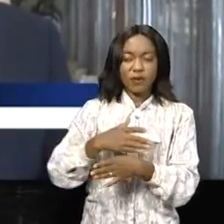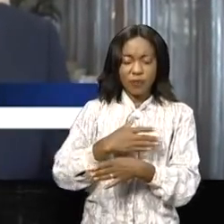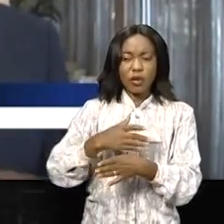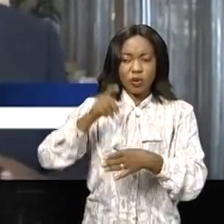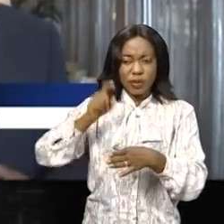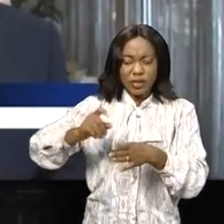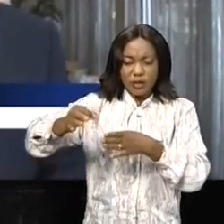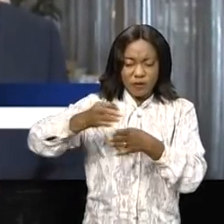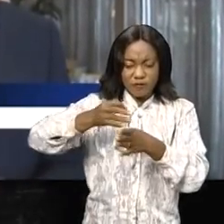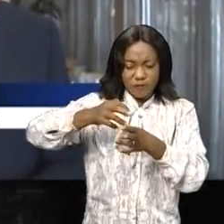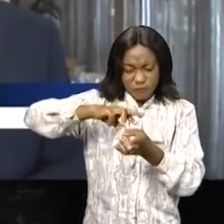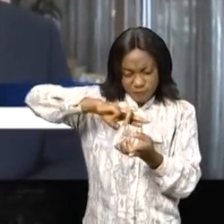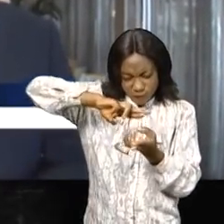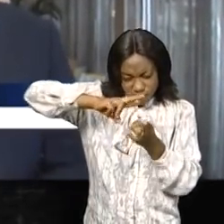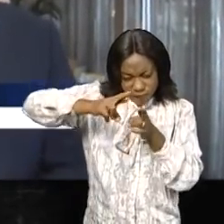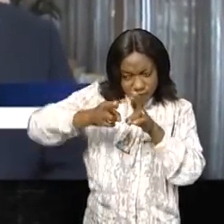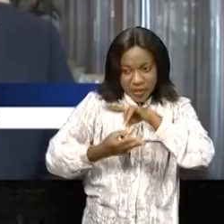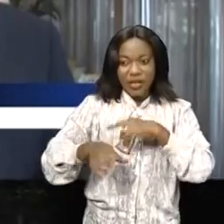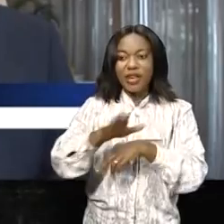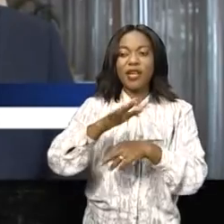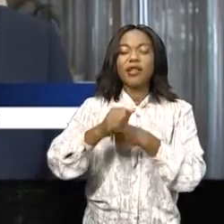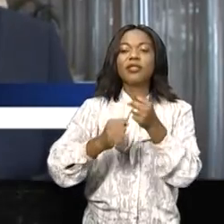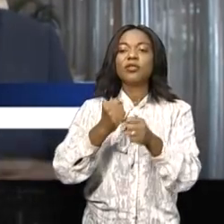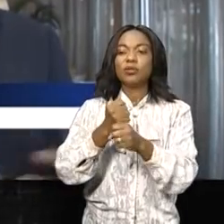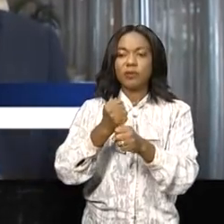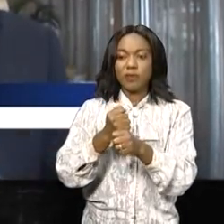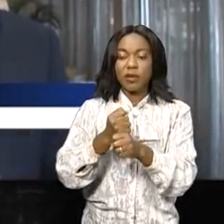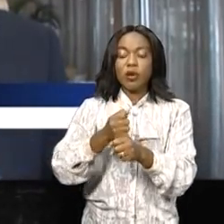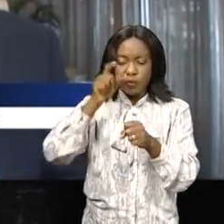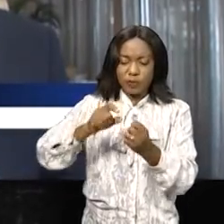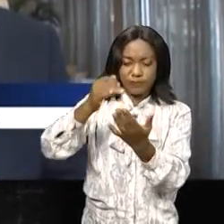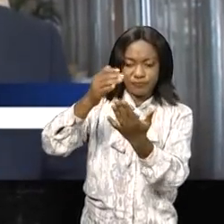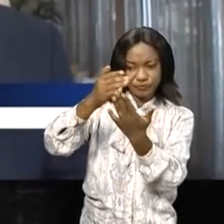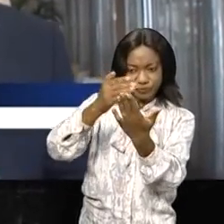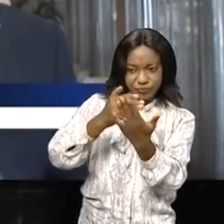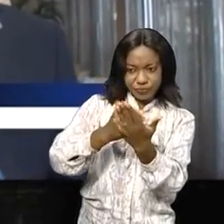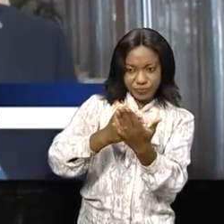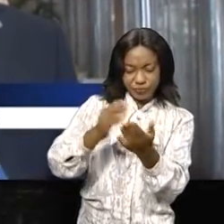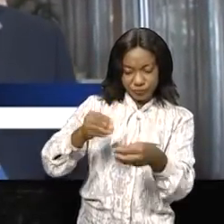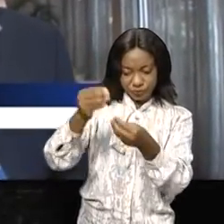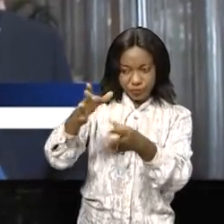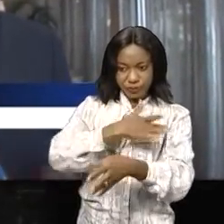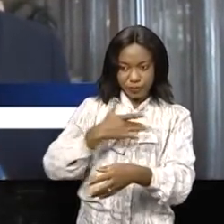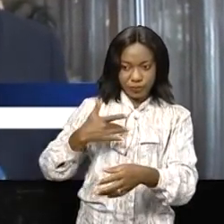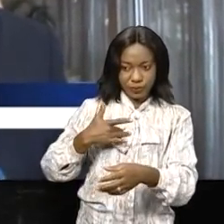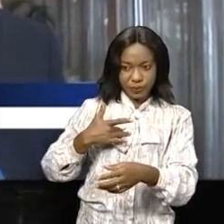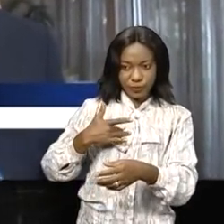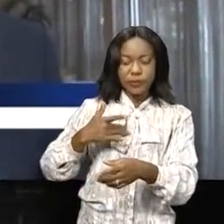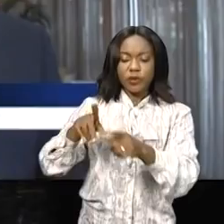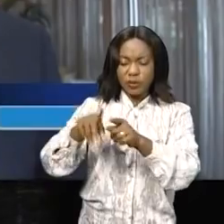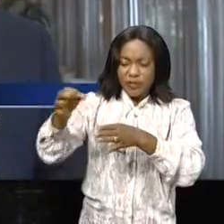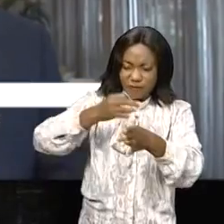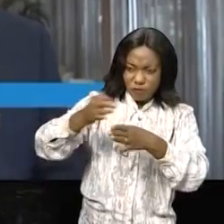formaliser leur entrepreneuriat. Il faut s'enregistrer dans le guichet unique, il faut profiter des